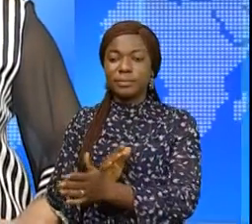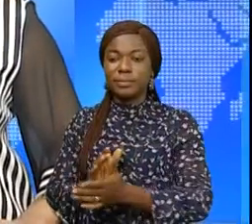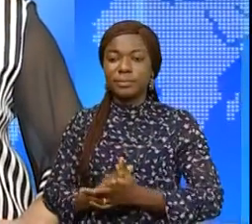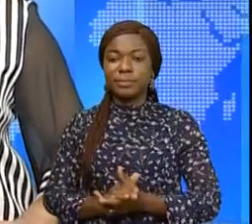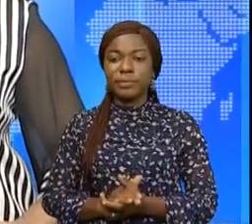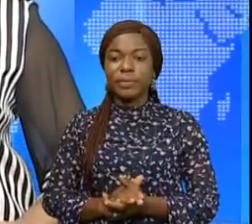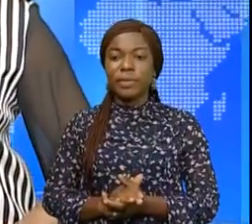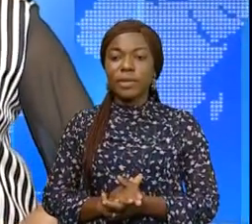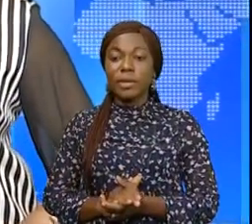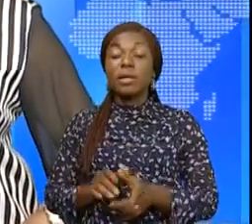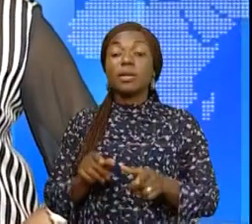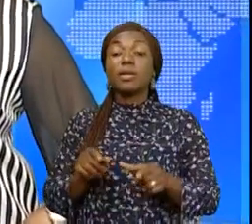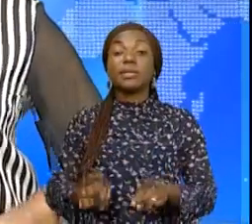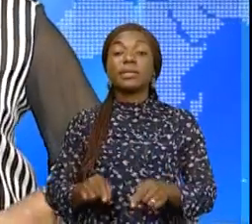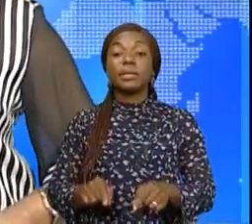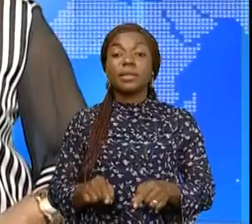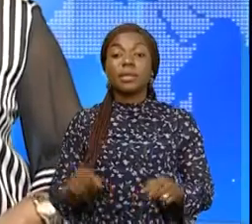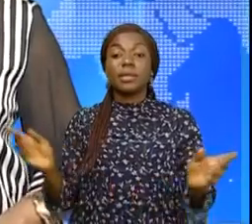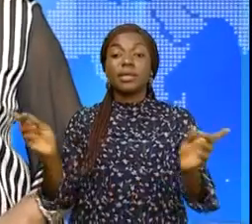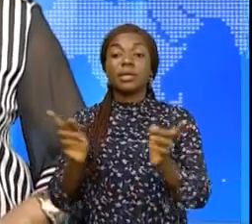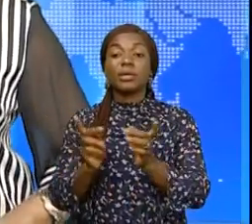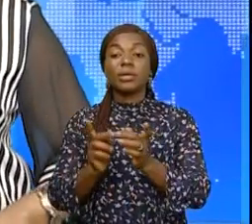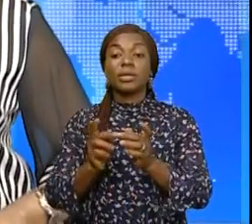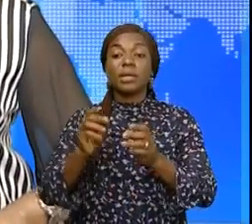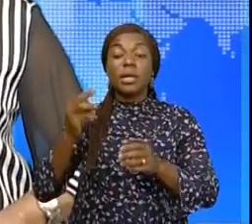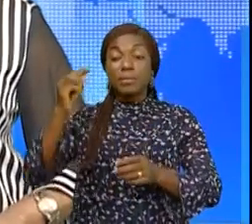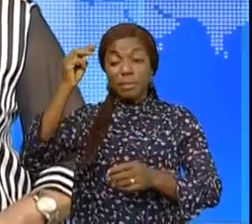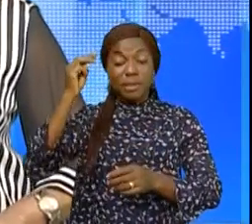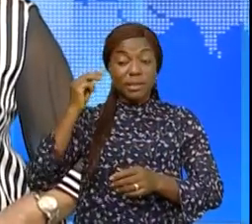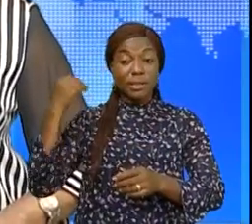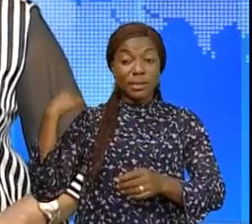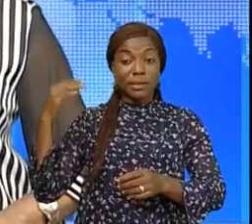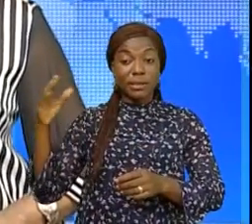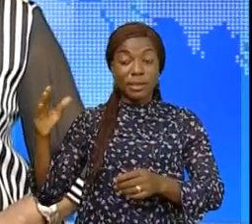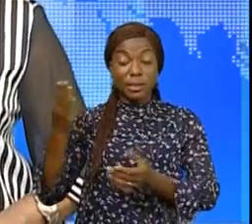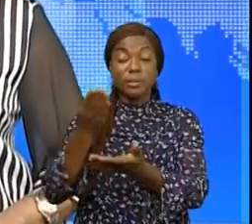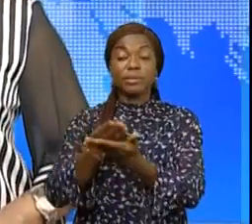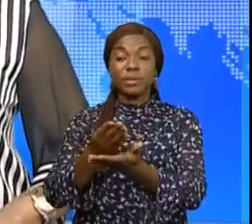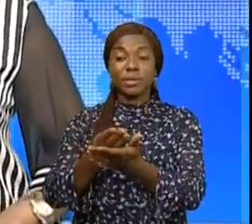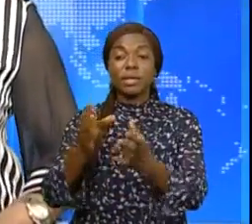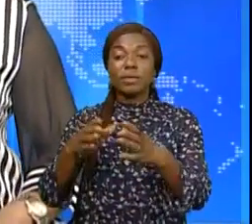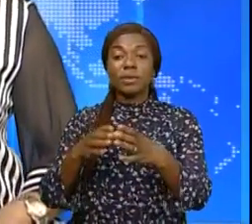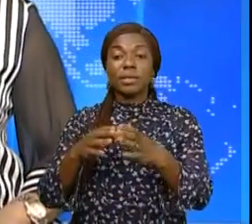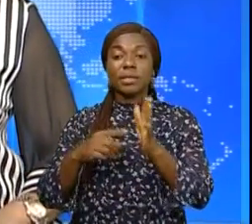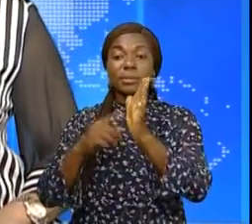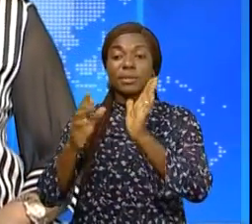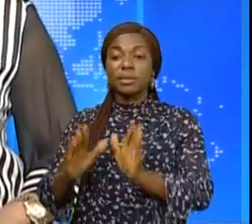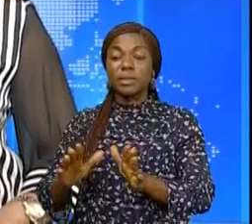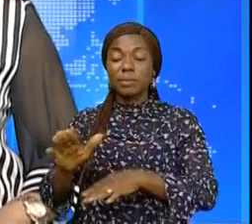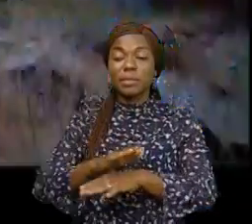Nous vivons à présent cette rencontre du ministre d'Etat, ministre du Bige avec les représentants pays de l'UNICEF.